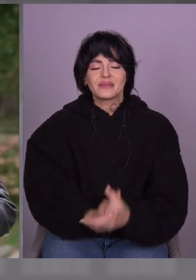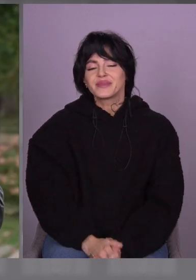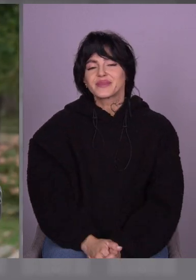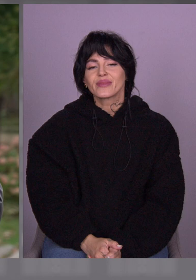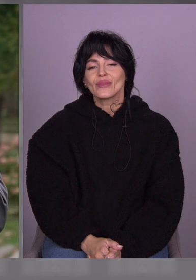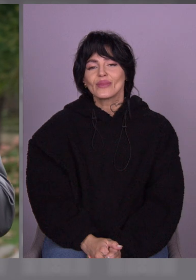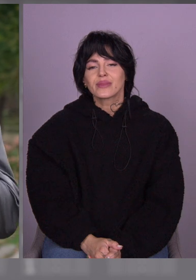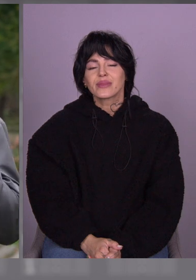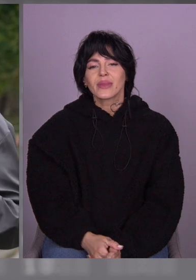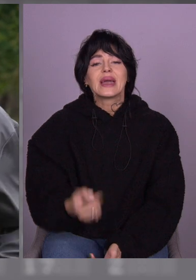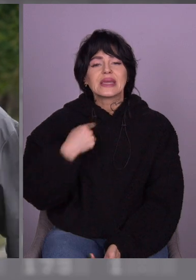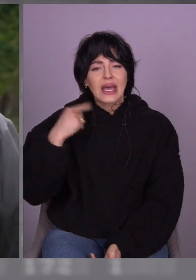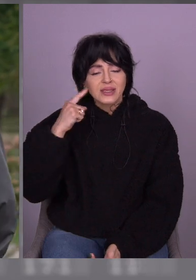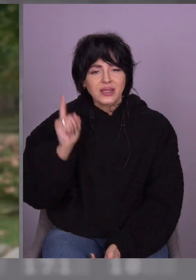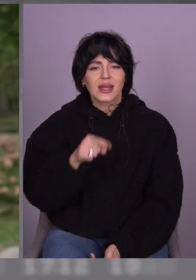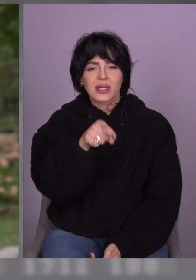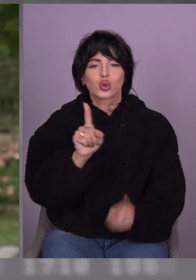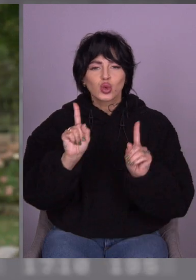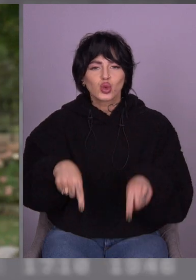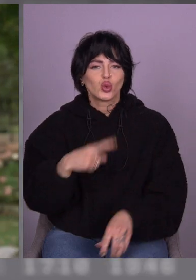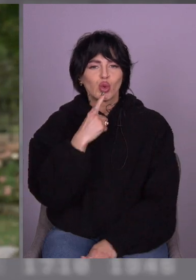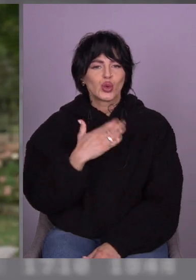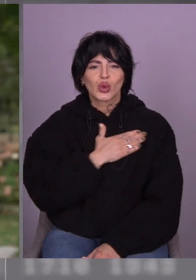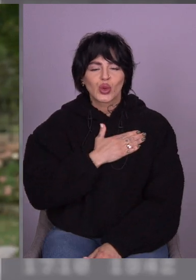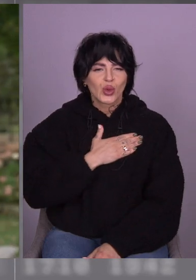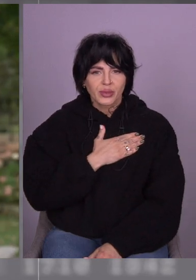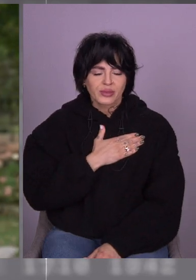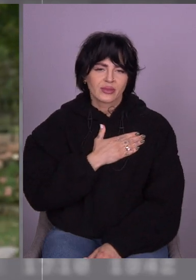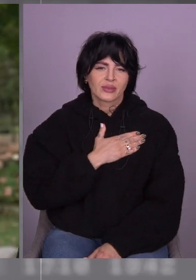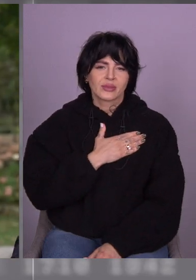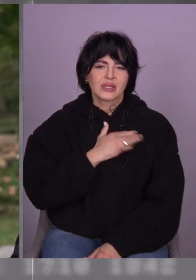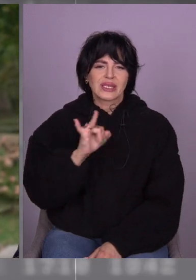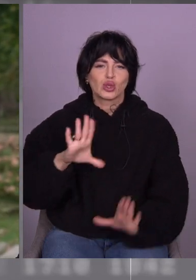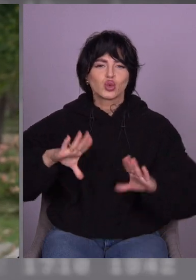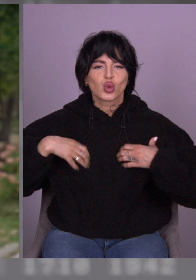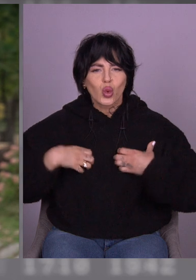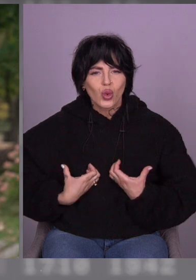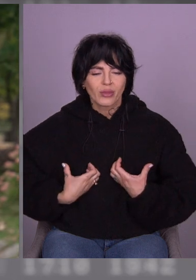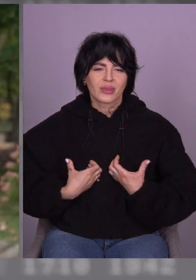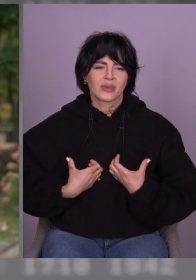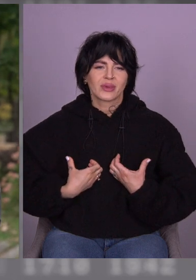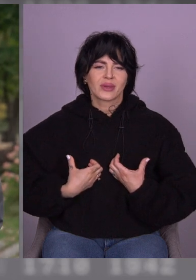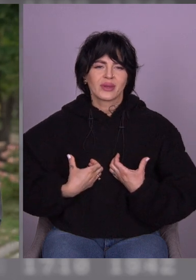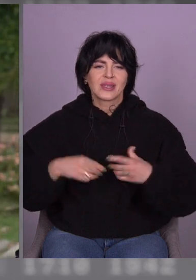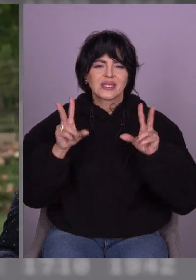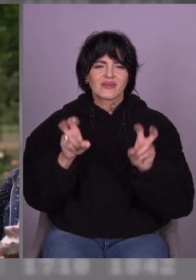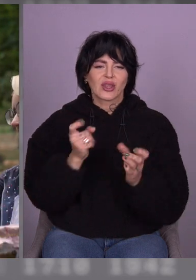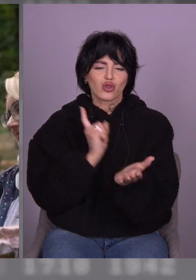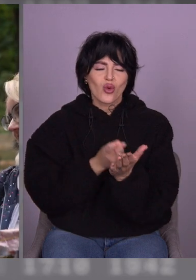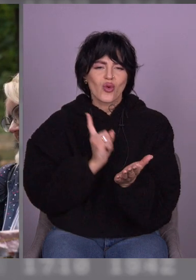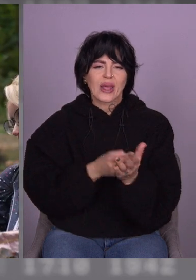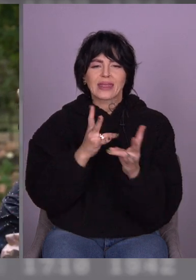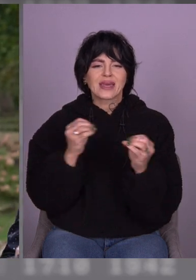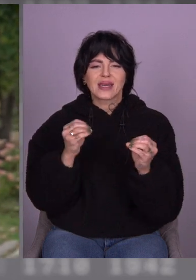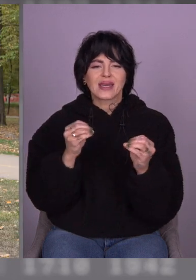так само любите і сумуєте і хочете доводити це ділом, а не словом. Бережіть